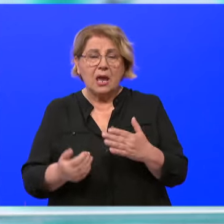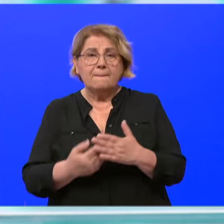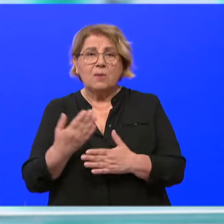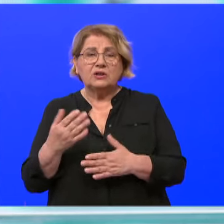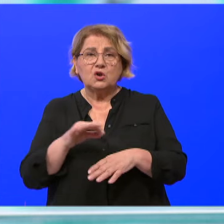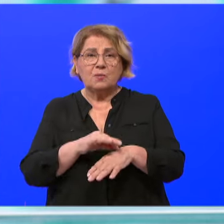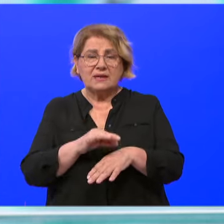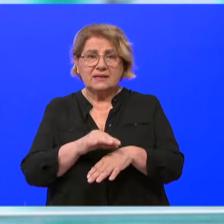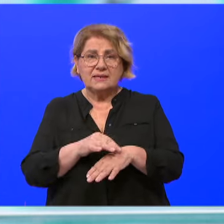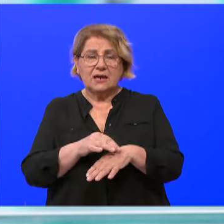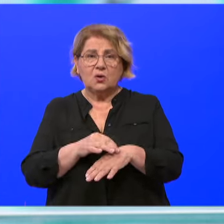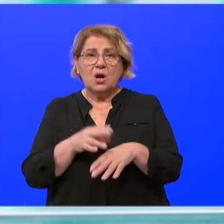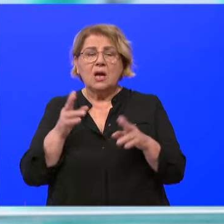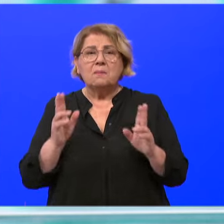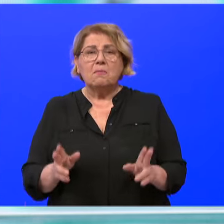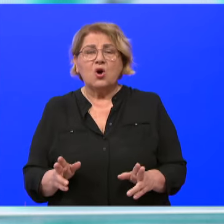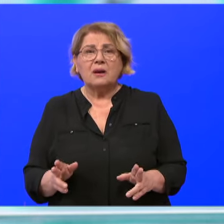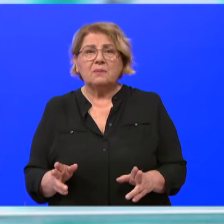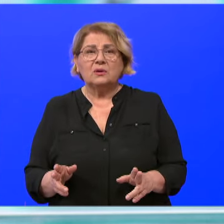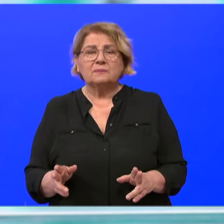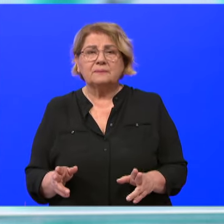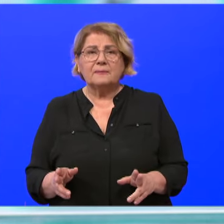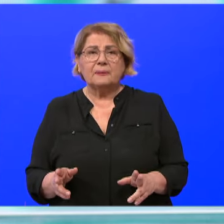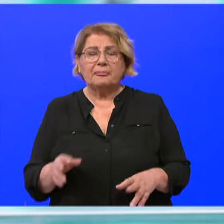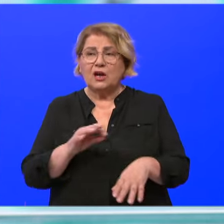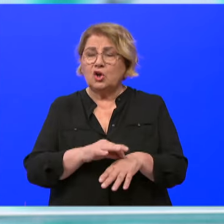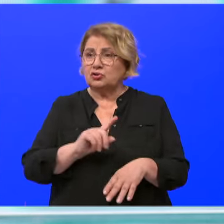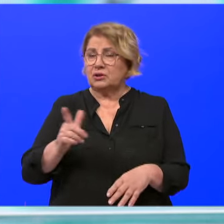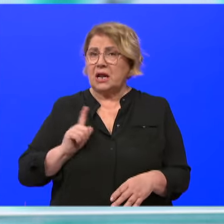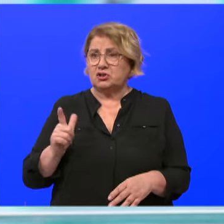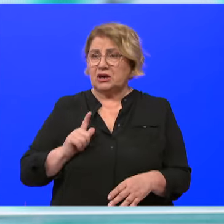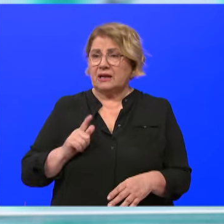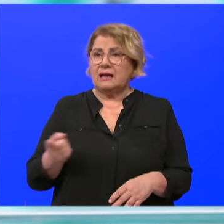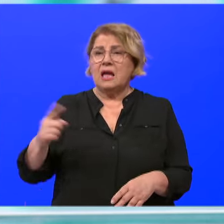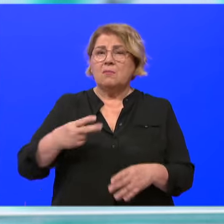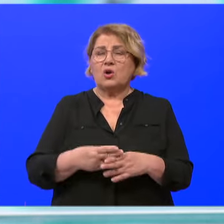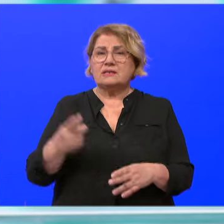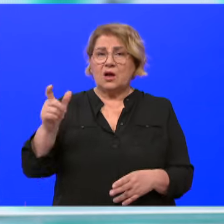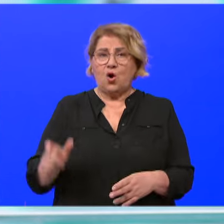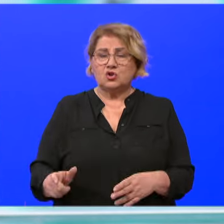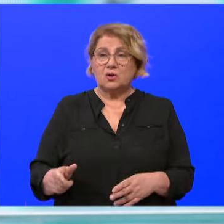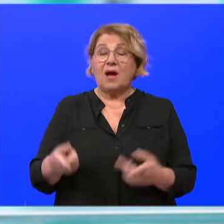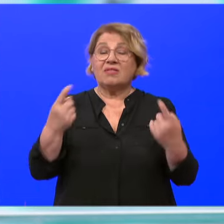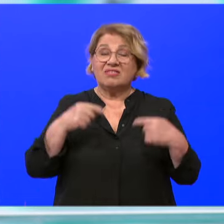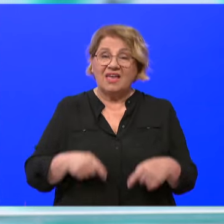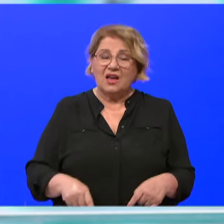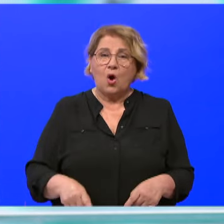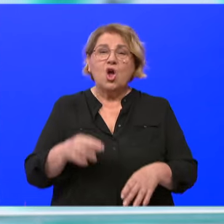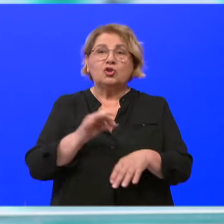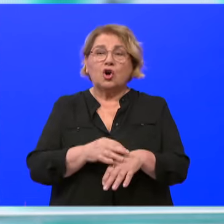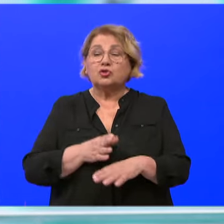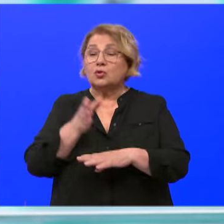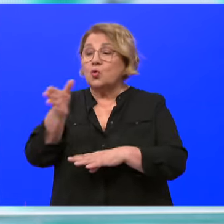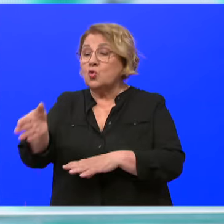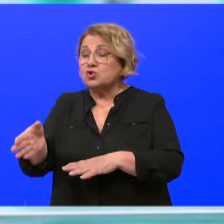medicinu, da doktor neće ka pacijenta u ambulanti, nego da mora poći međunarod. I mi smo onda